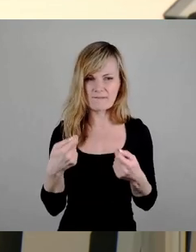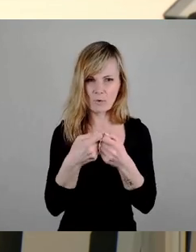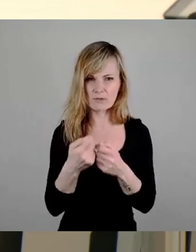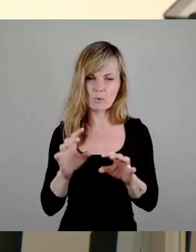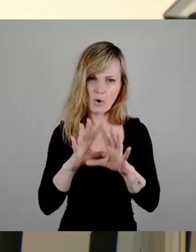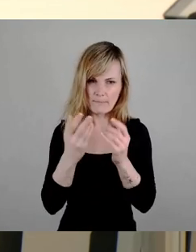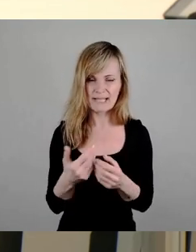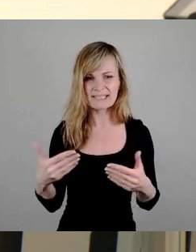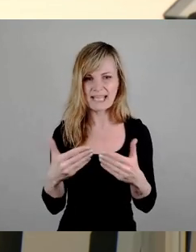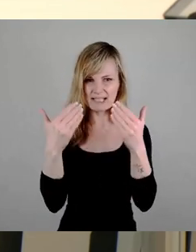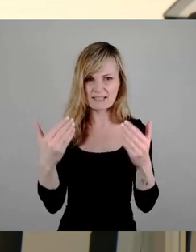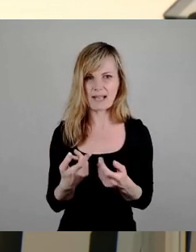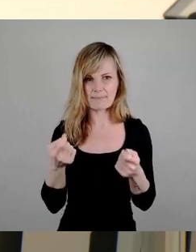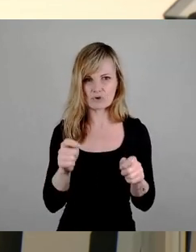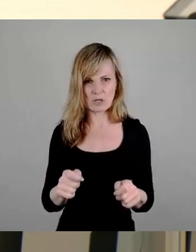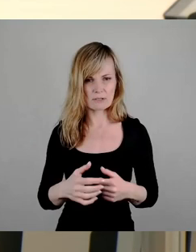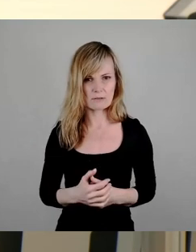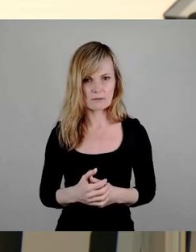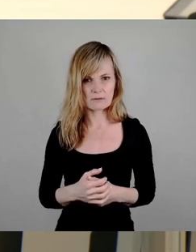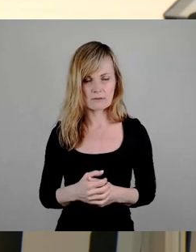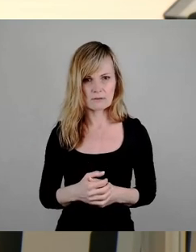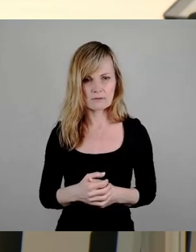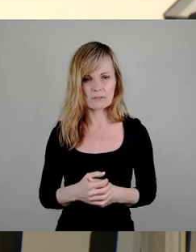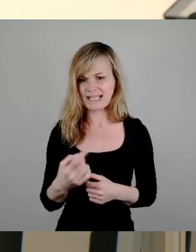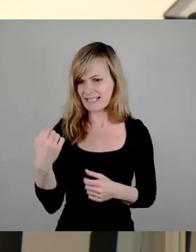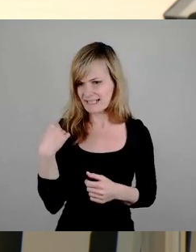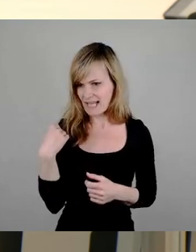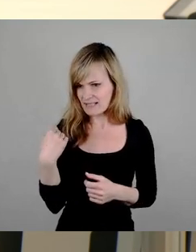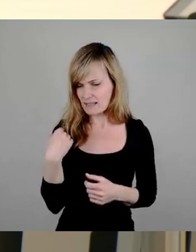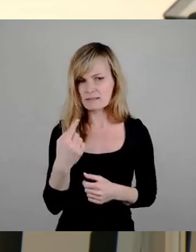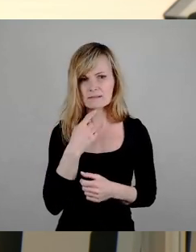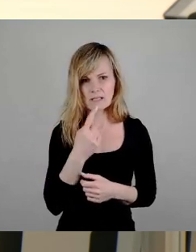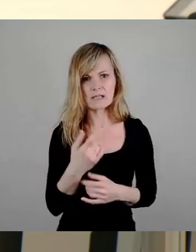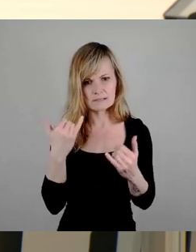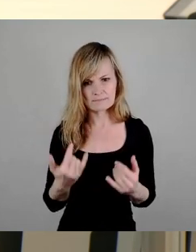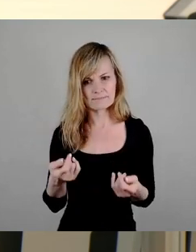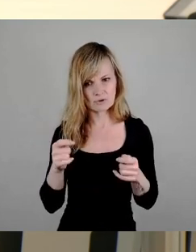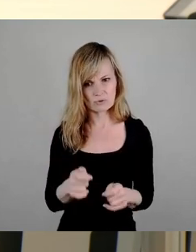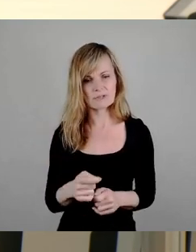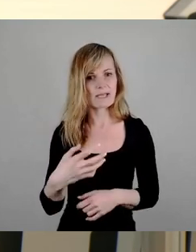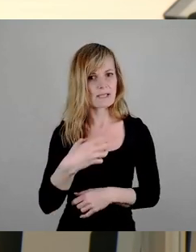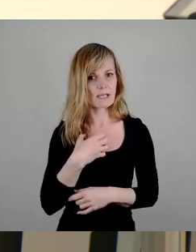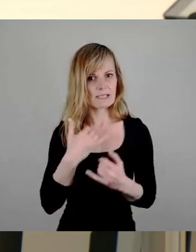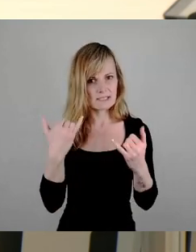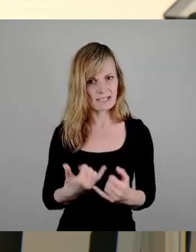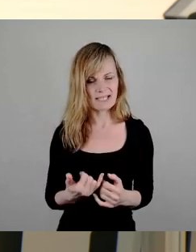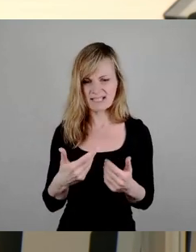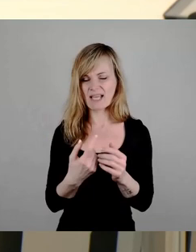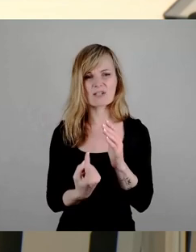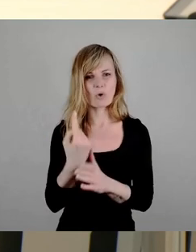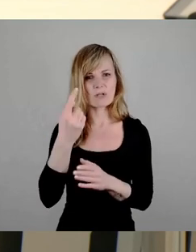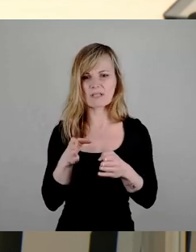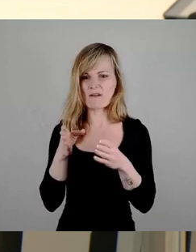beschlossen. Und damit haben Sie beschlossen, dass Dresden jetzt einen Sonderweg gehen soll, mit dem wir sinnlos Geld